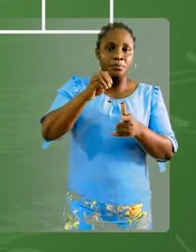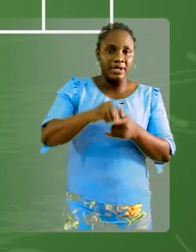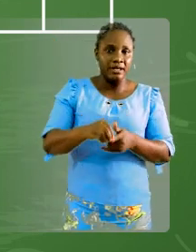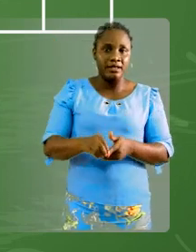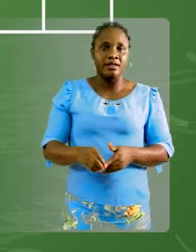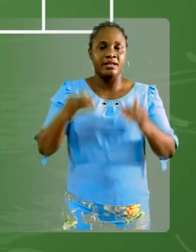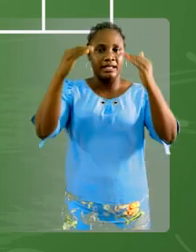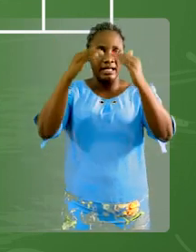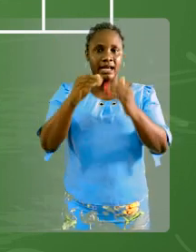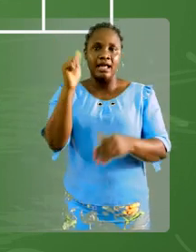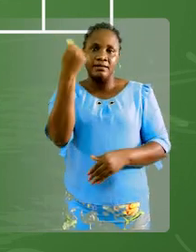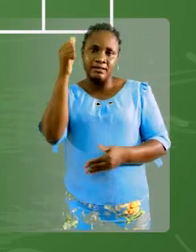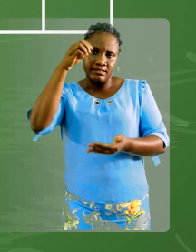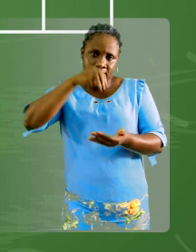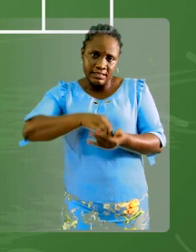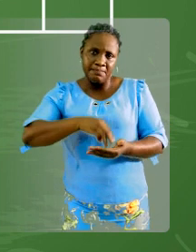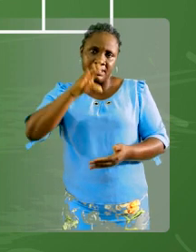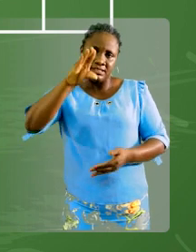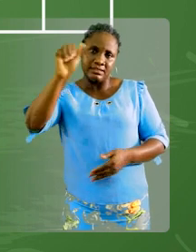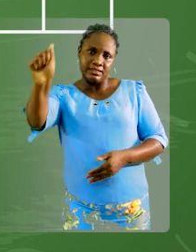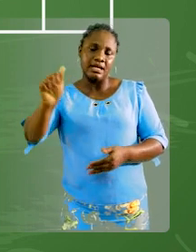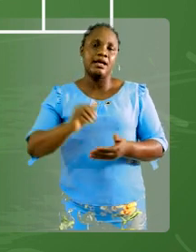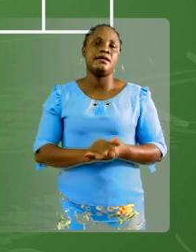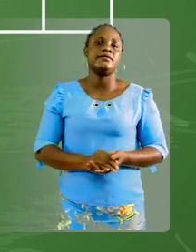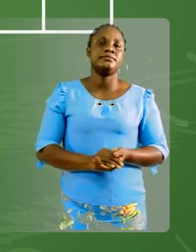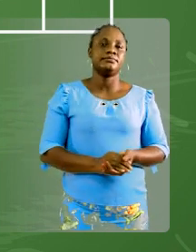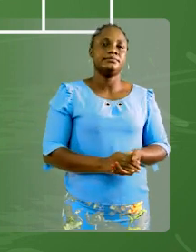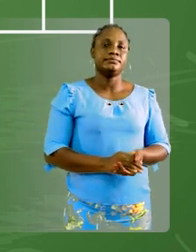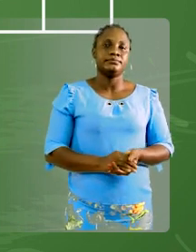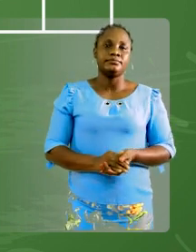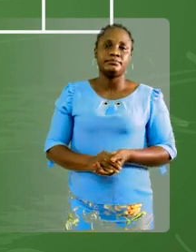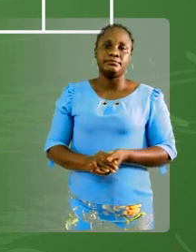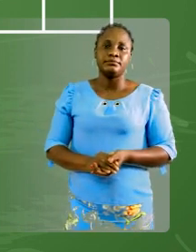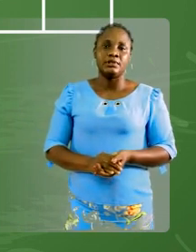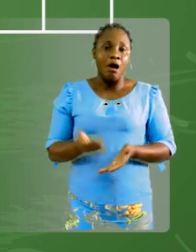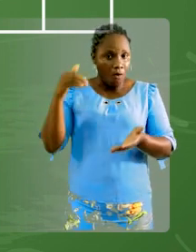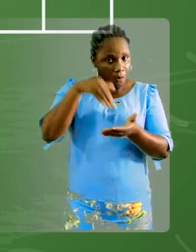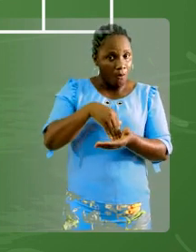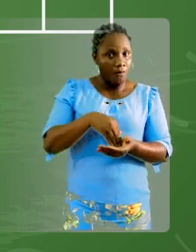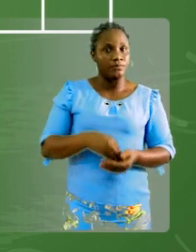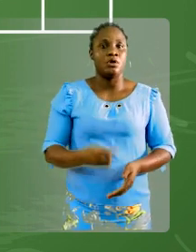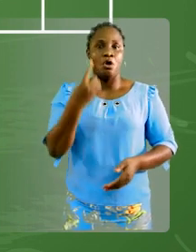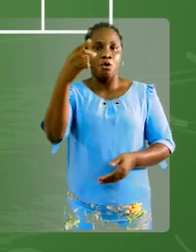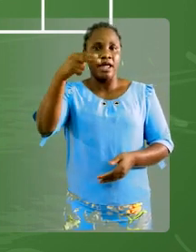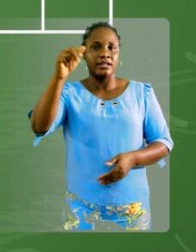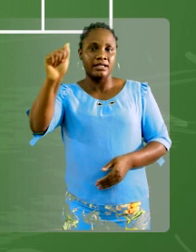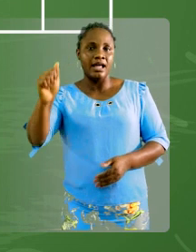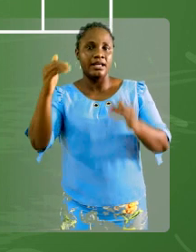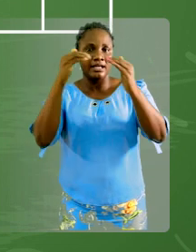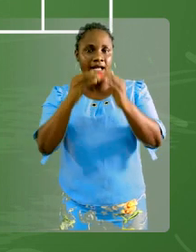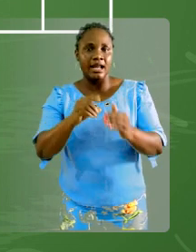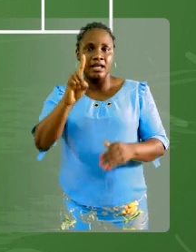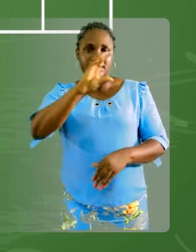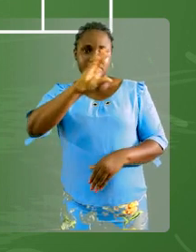égale à dix mille centi-a. Je reprends. Un hectare égale à